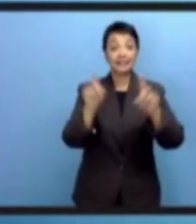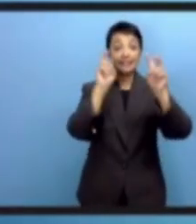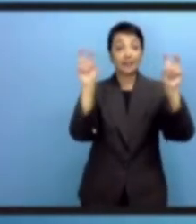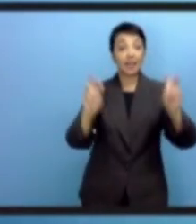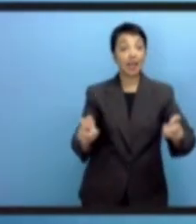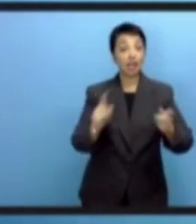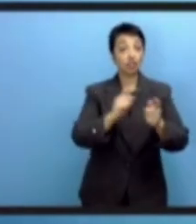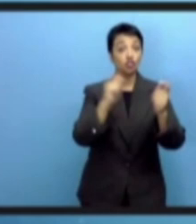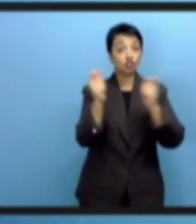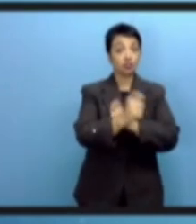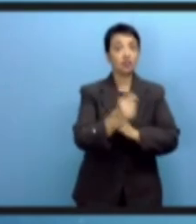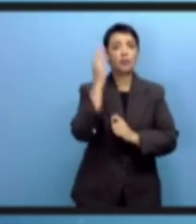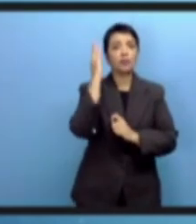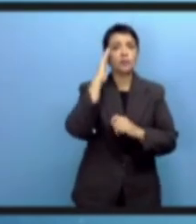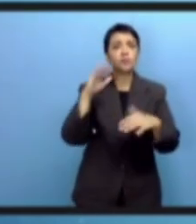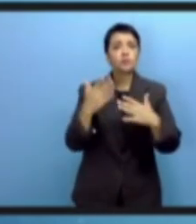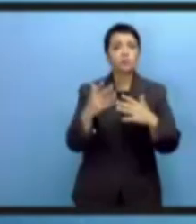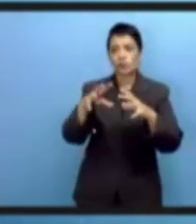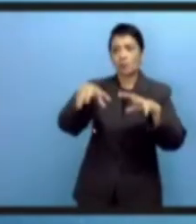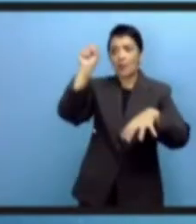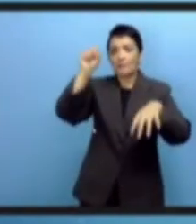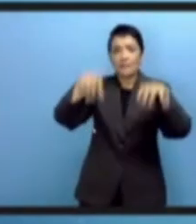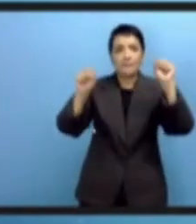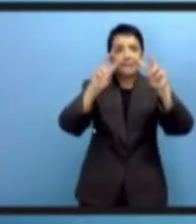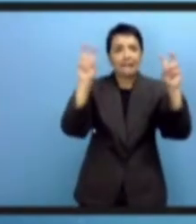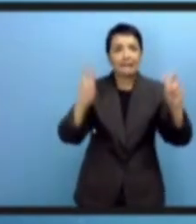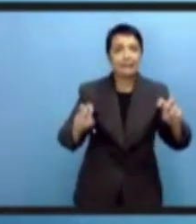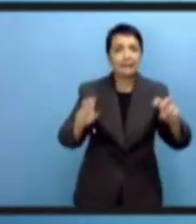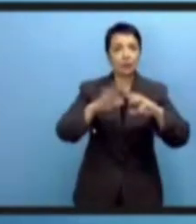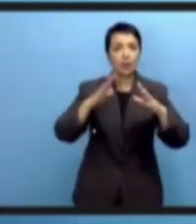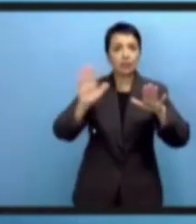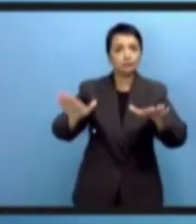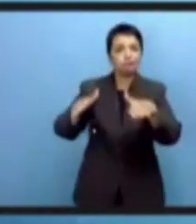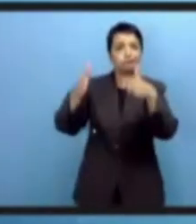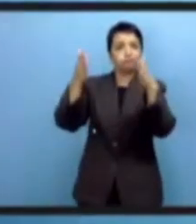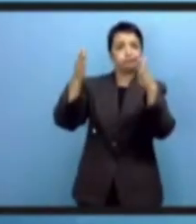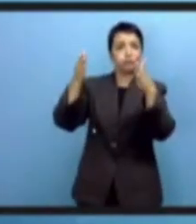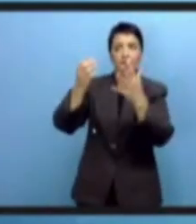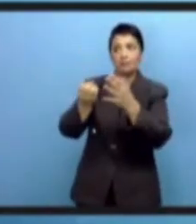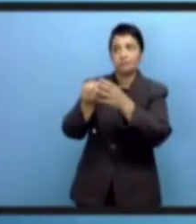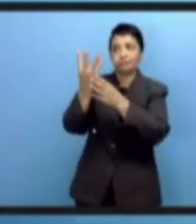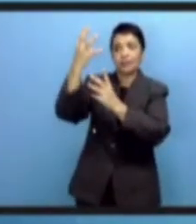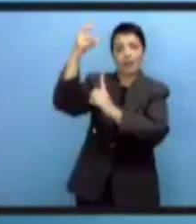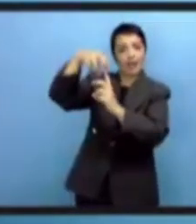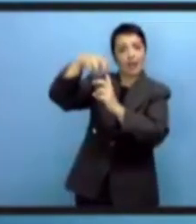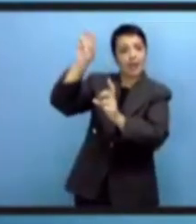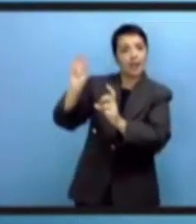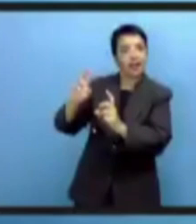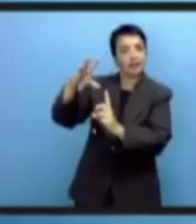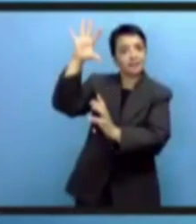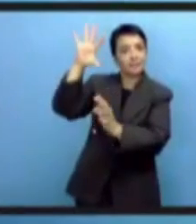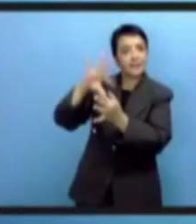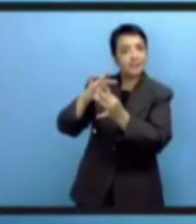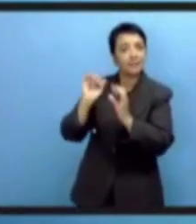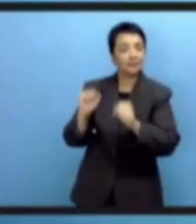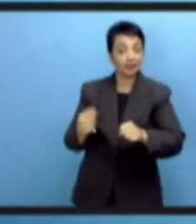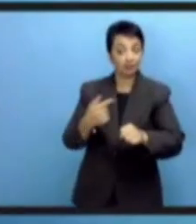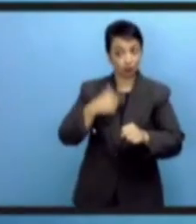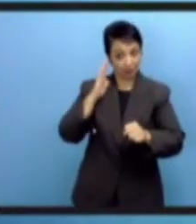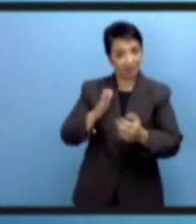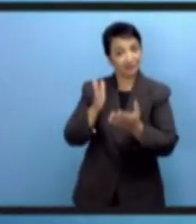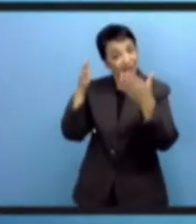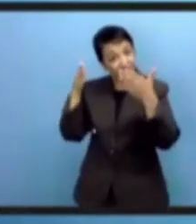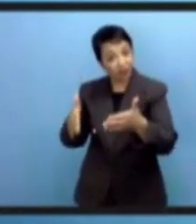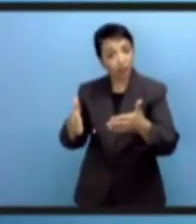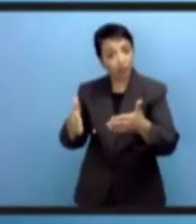ресурсы вокруг данных, решать вопросы по различным отраслям, сельское хозяйство, безопасность продовольствия,